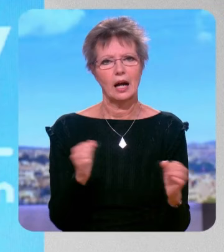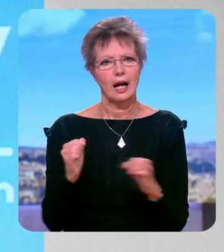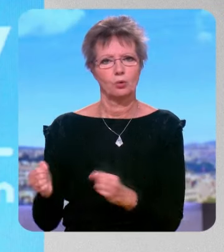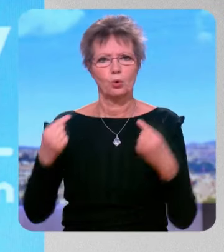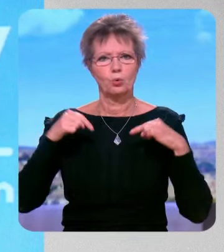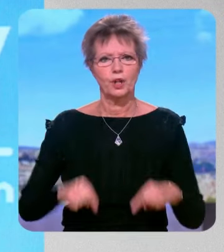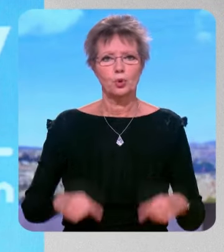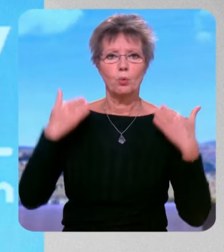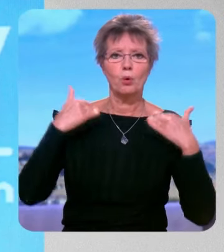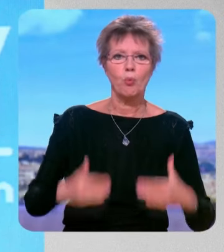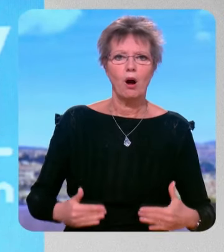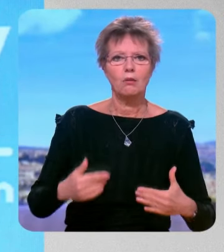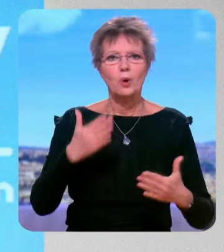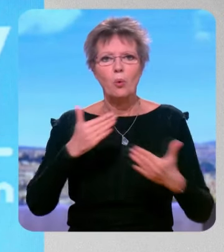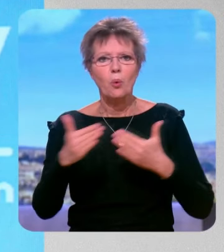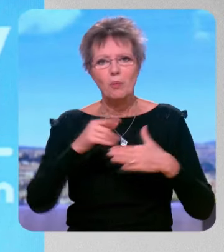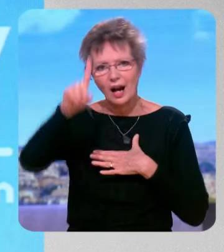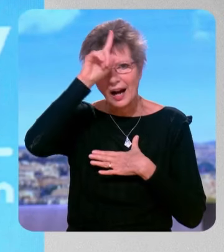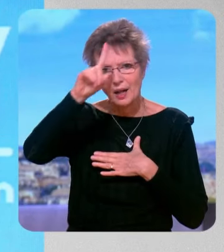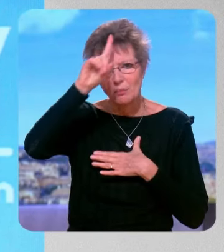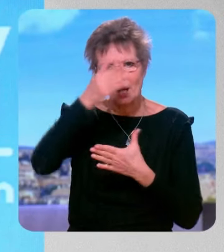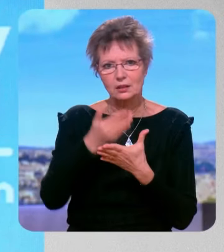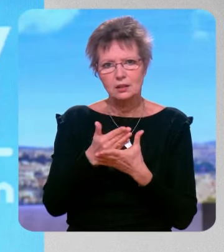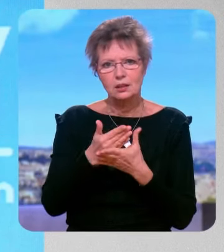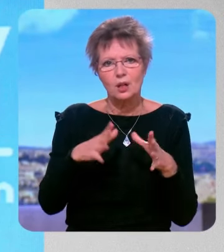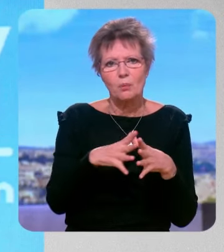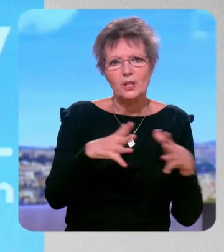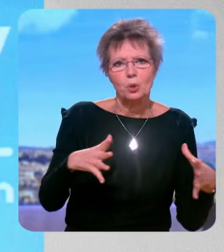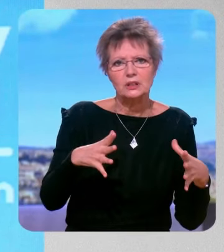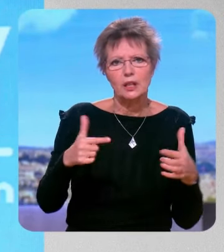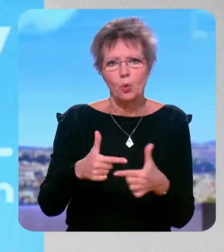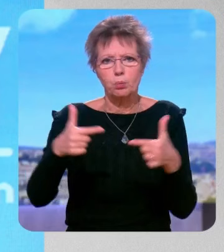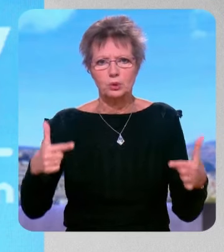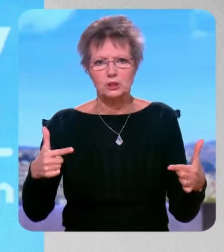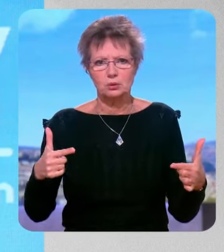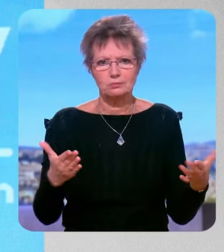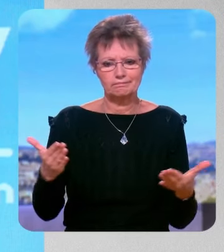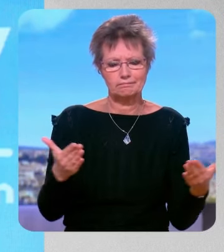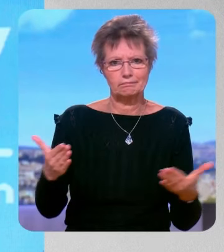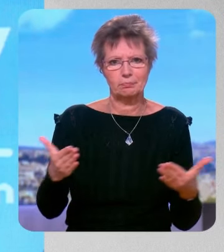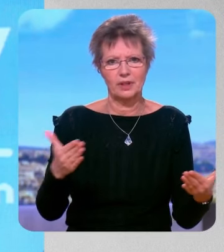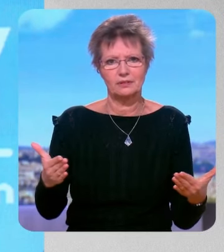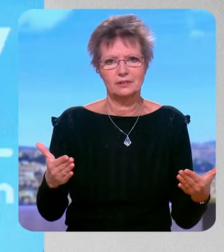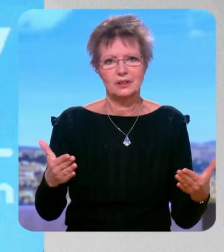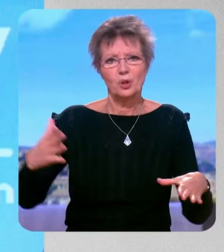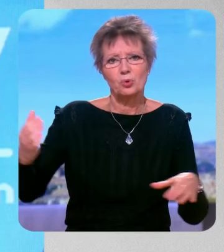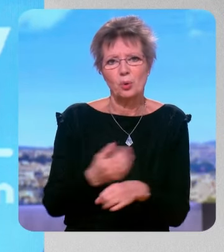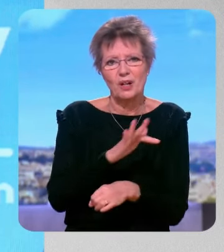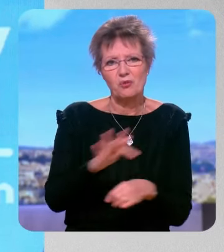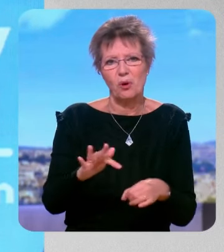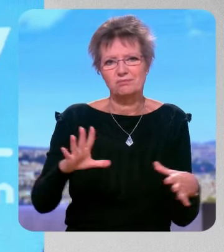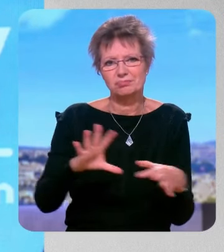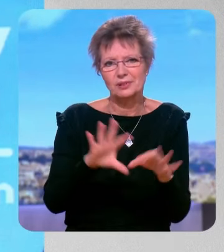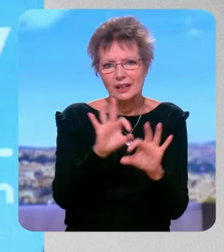'ai vu ce que ça se faisait en allemagne entre la majorité et une partie de l'opposition je regrette que ça ne se soit pas fait et je